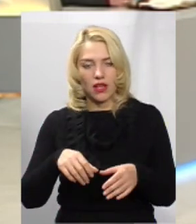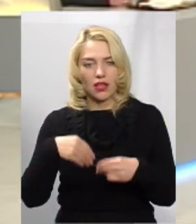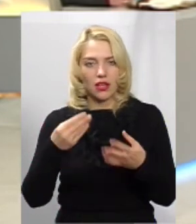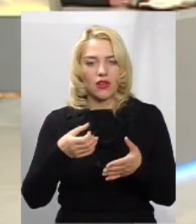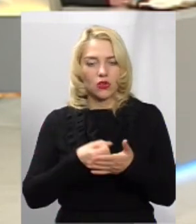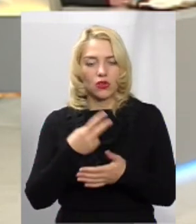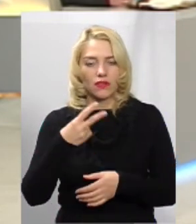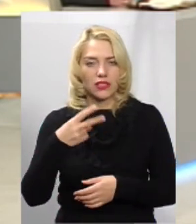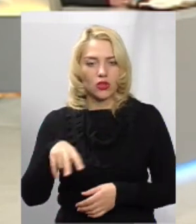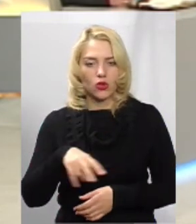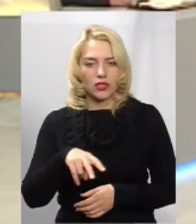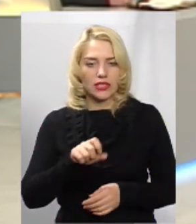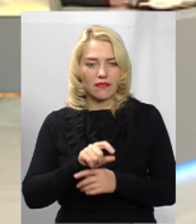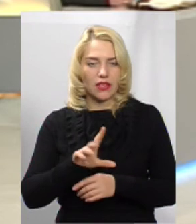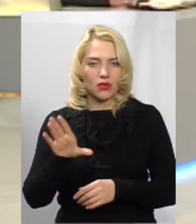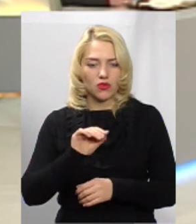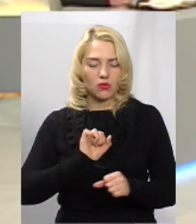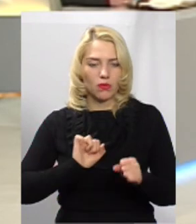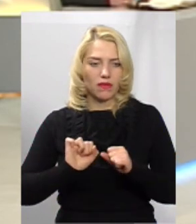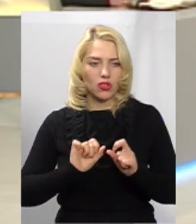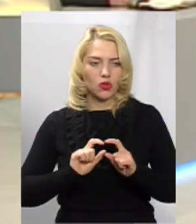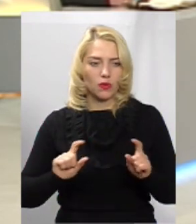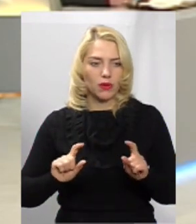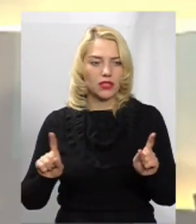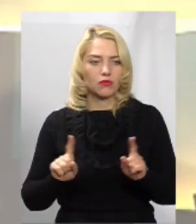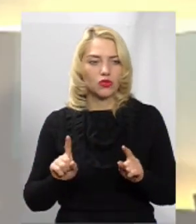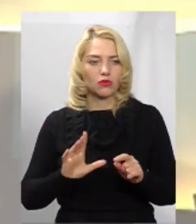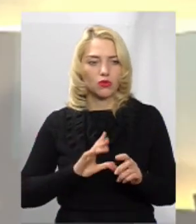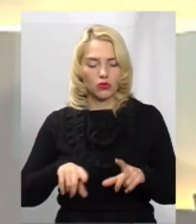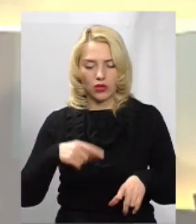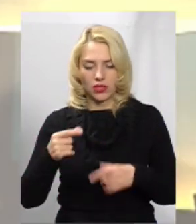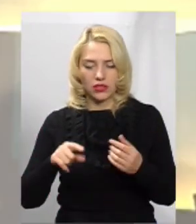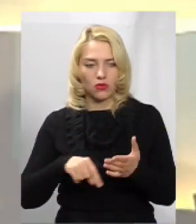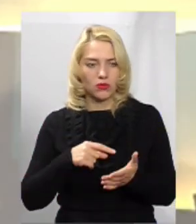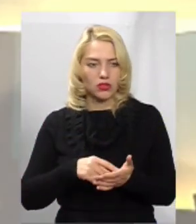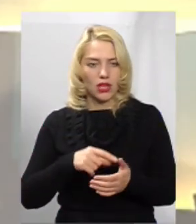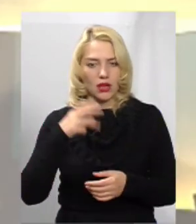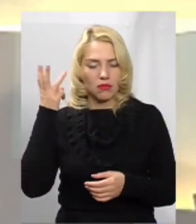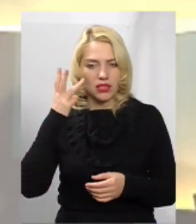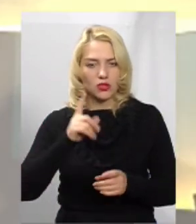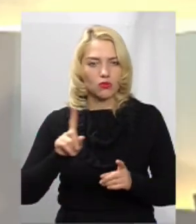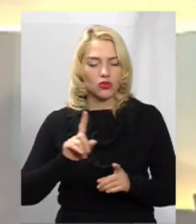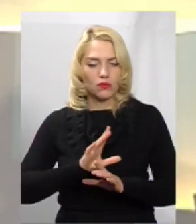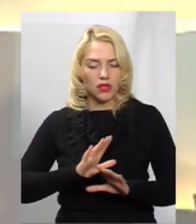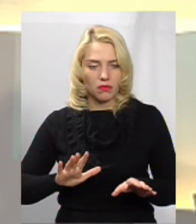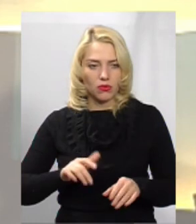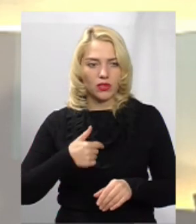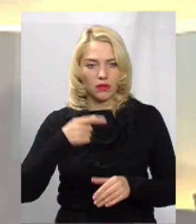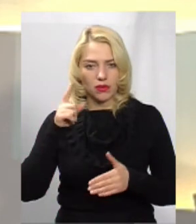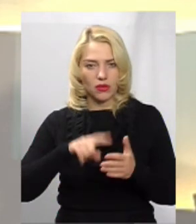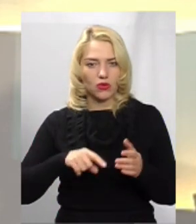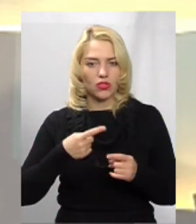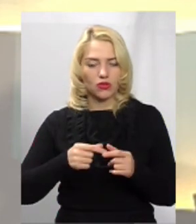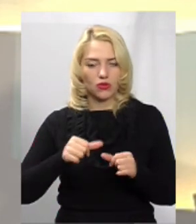листопада завдання всім управляючим компаніям, щоб листя у місті Хмельницькому не було. Я переконаний, що так, як і торік,